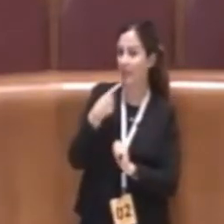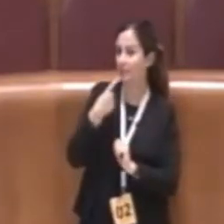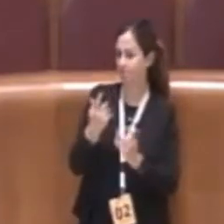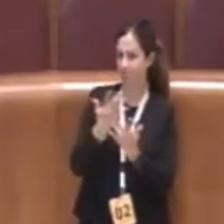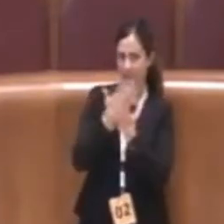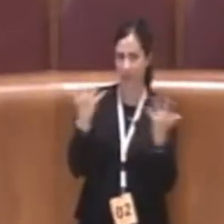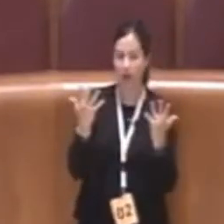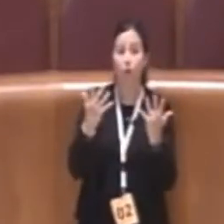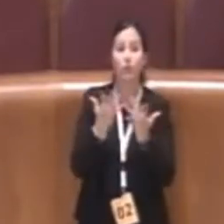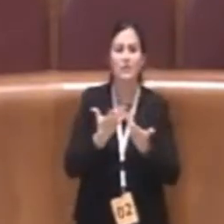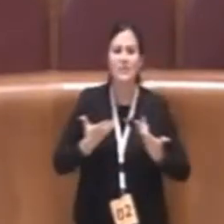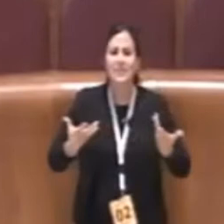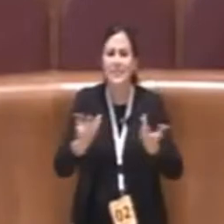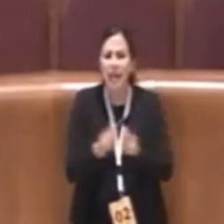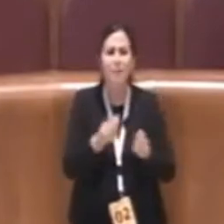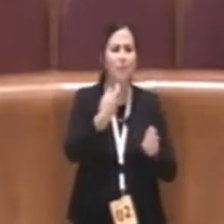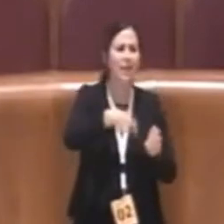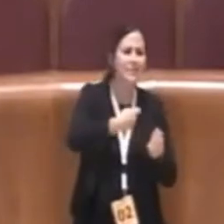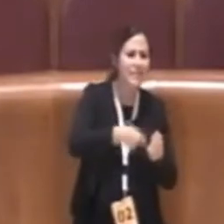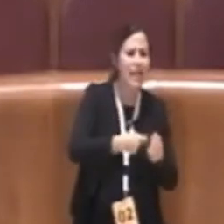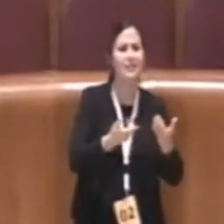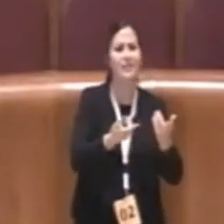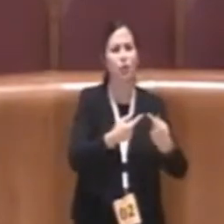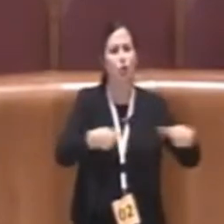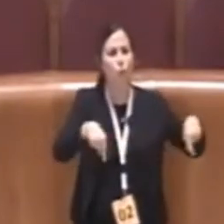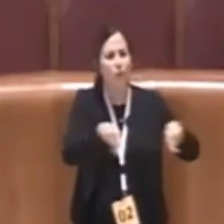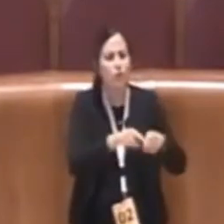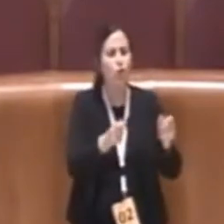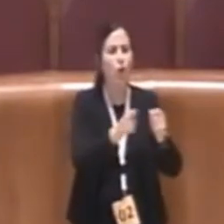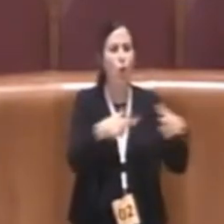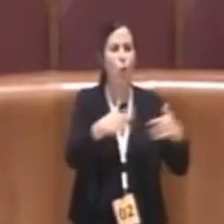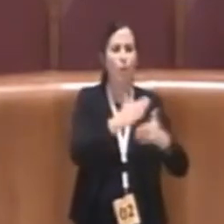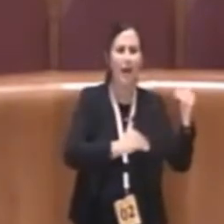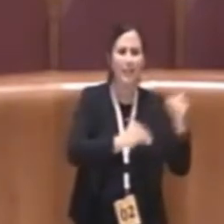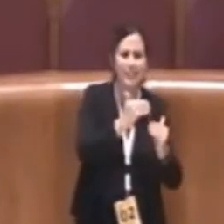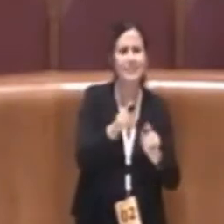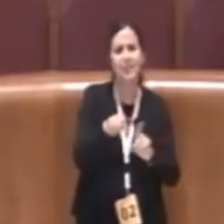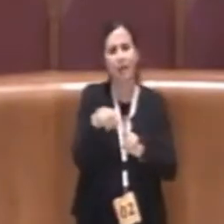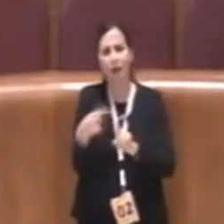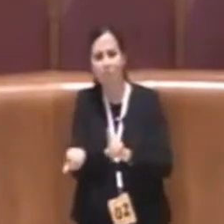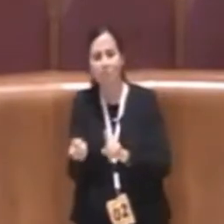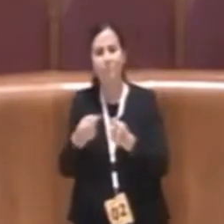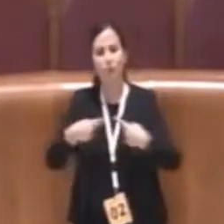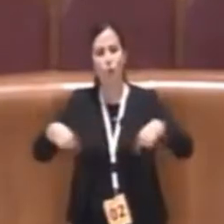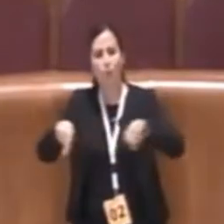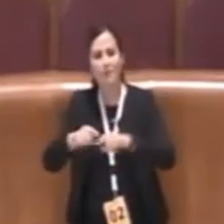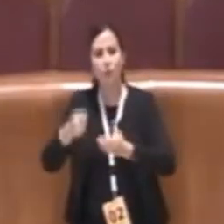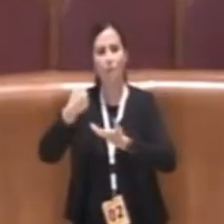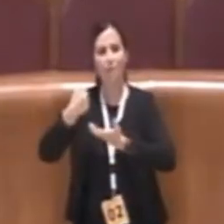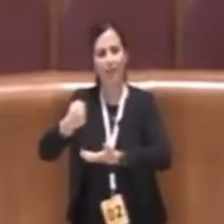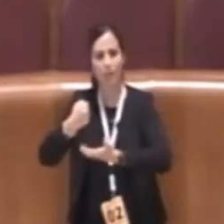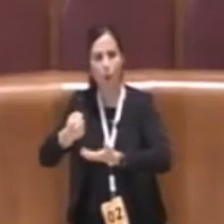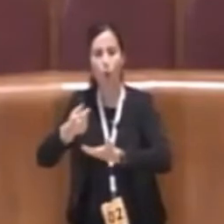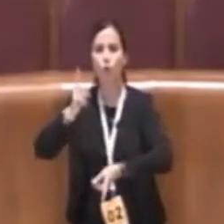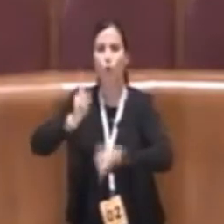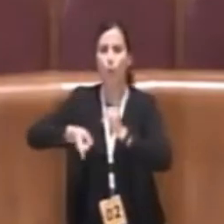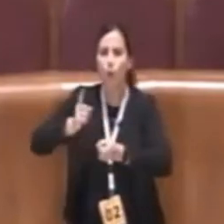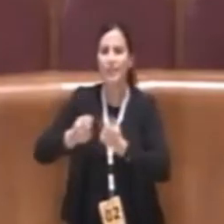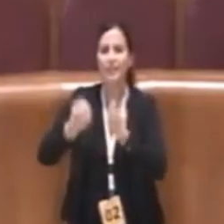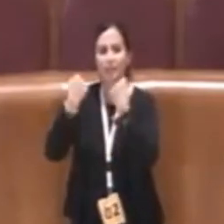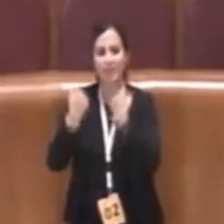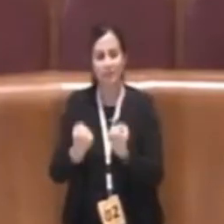Urbanistica che della Commissione Patrimonio e Politiche Abitative presenti nelle quali ci sono sia i membri di maggioranza che i membri di